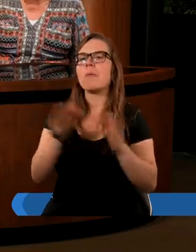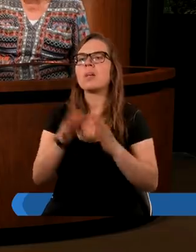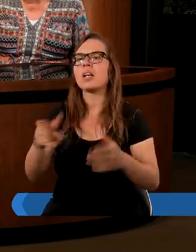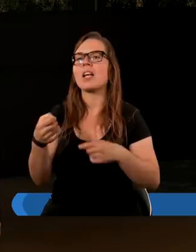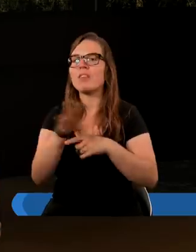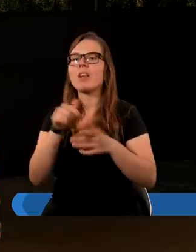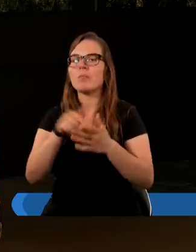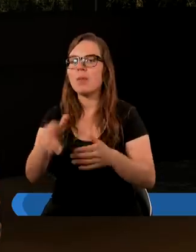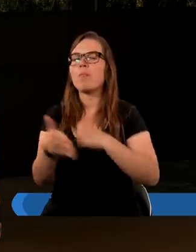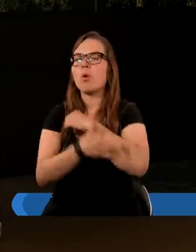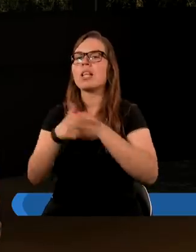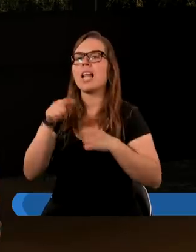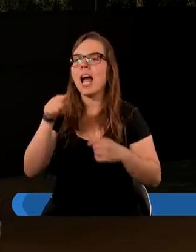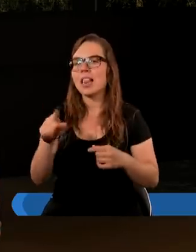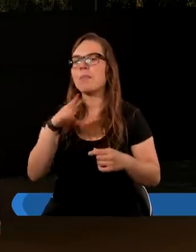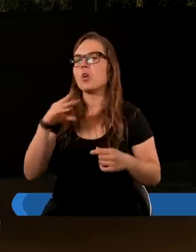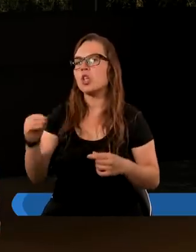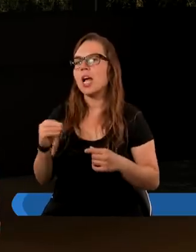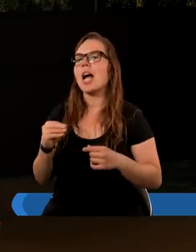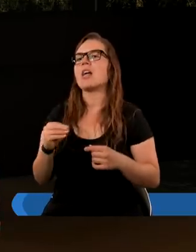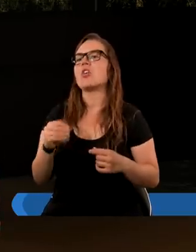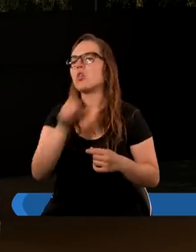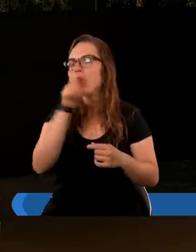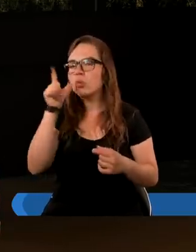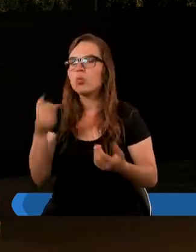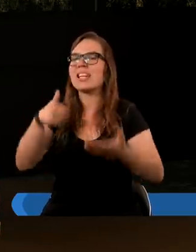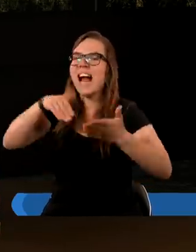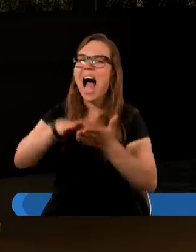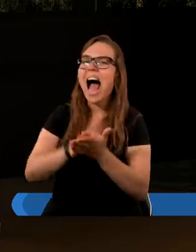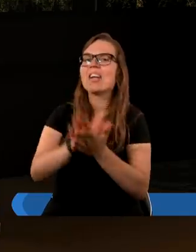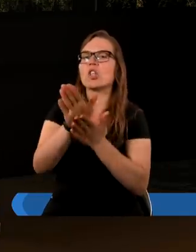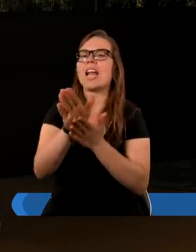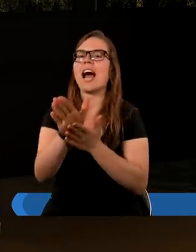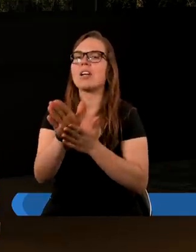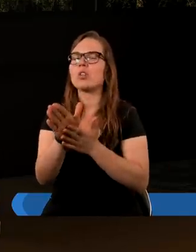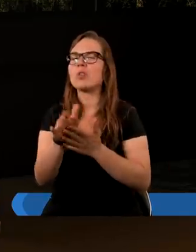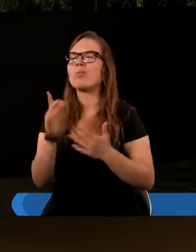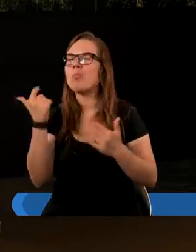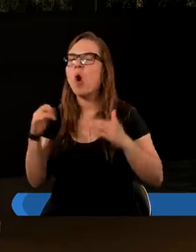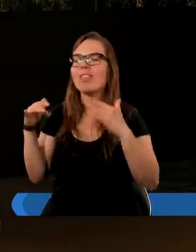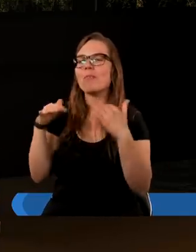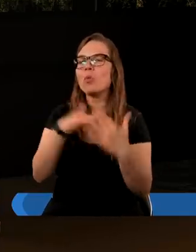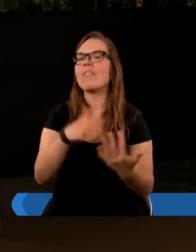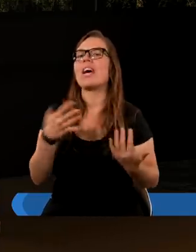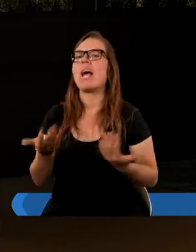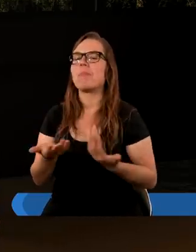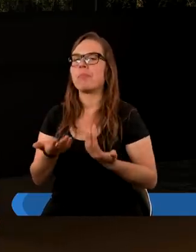zwiedzenie właśnie polega na tym, że ludzie zaczynają pod wpływem